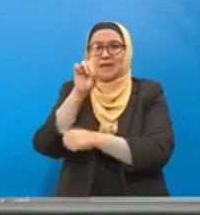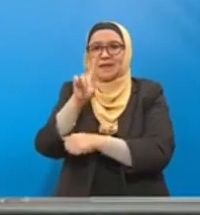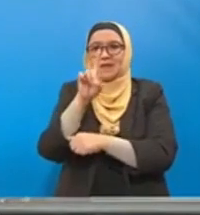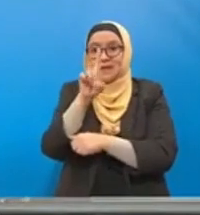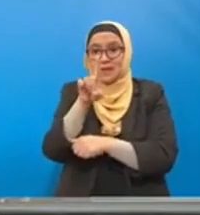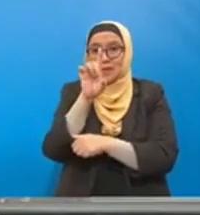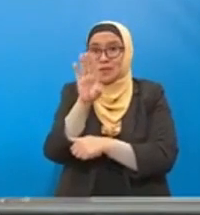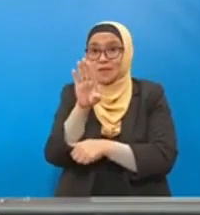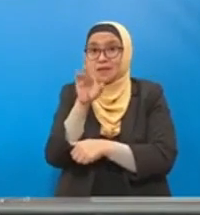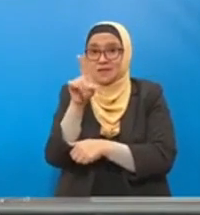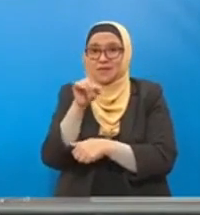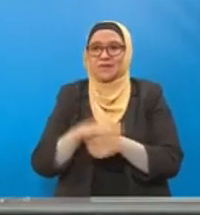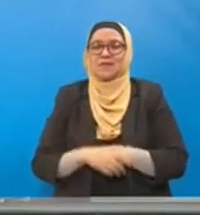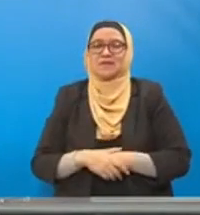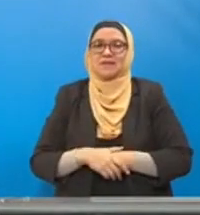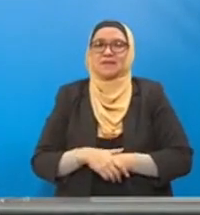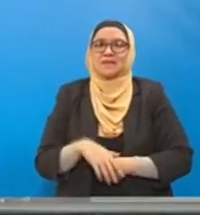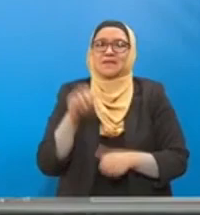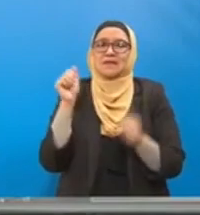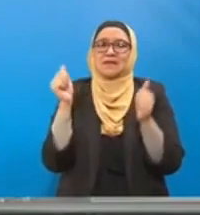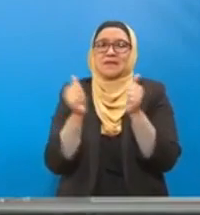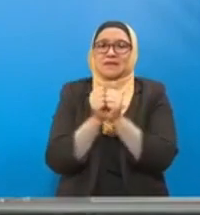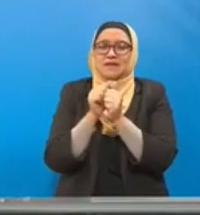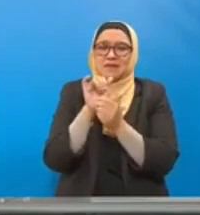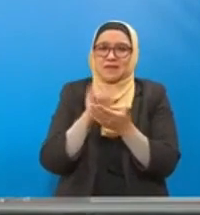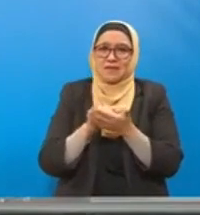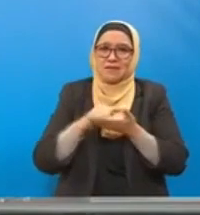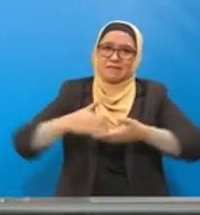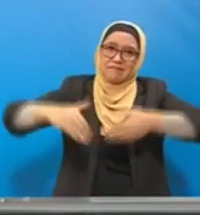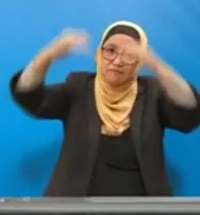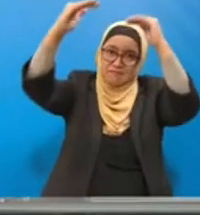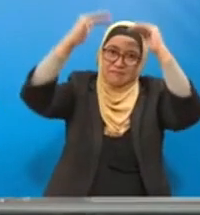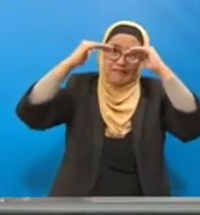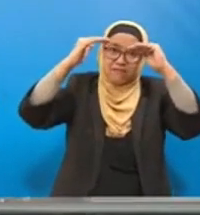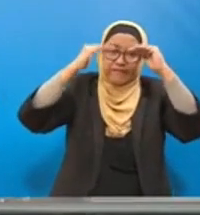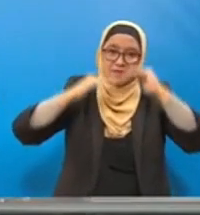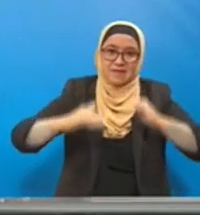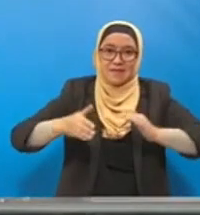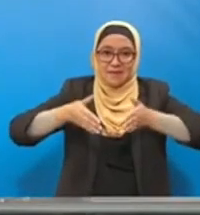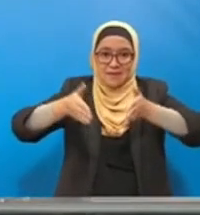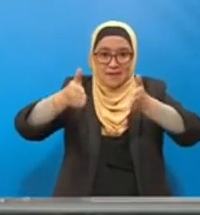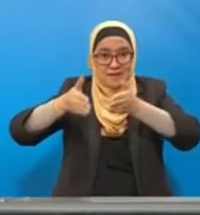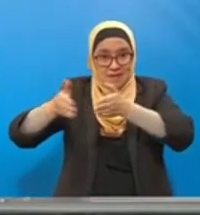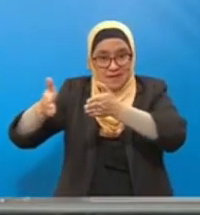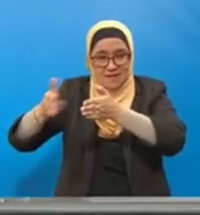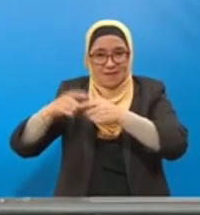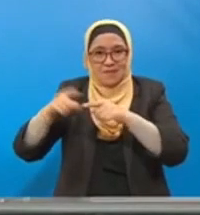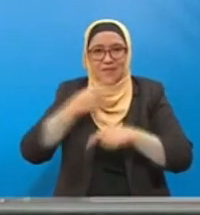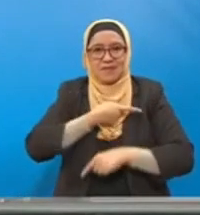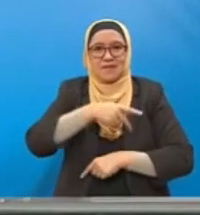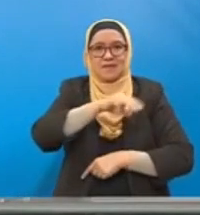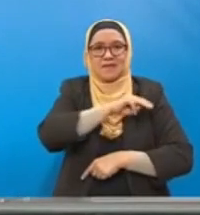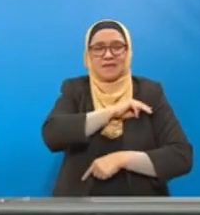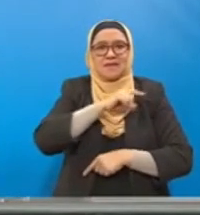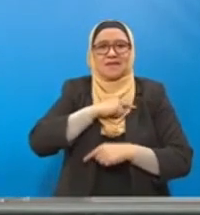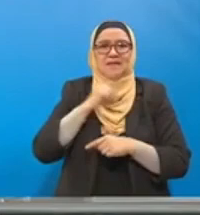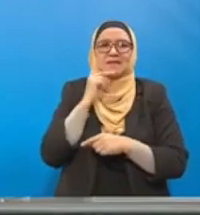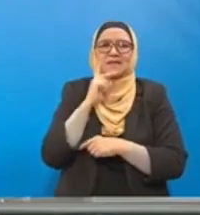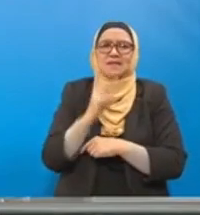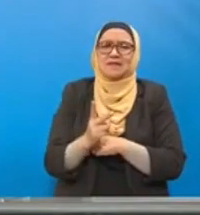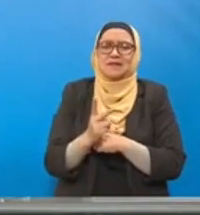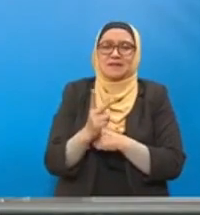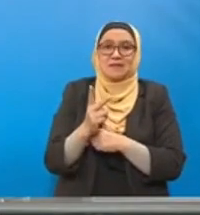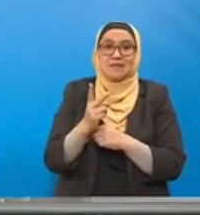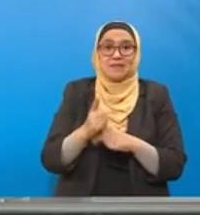Oleh yang demikian, dari segi haraki jalan, Kementerian ini berpandangan bahawa cadangan untuk jalan ini lebih sesuai